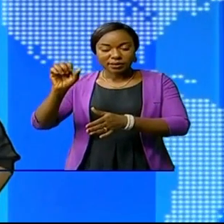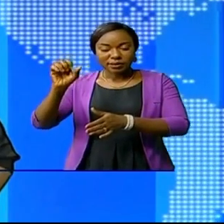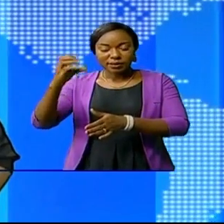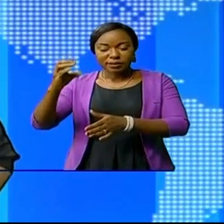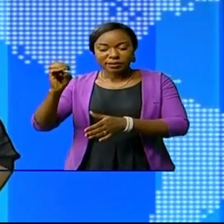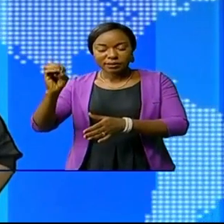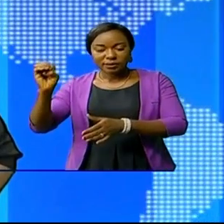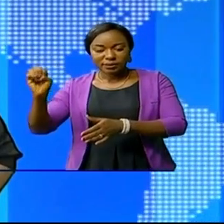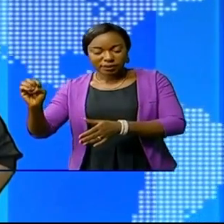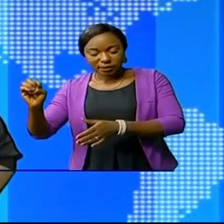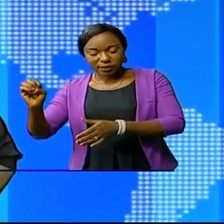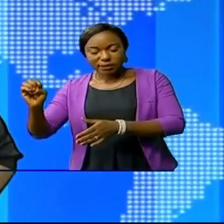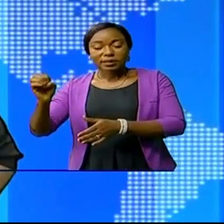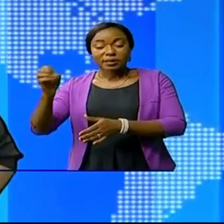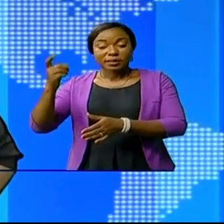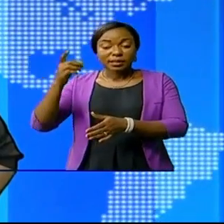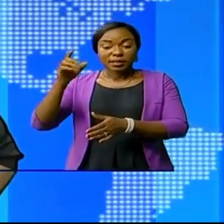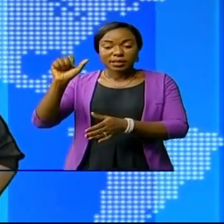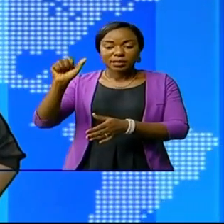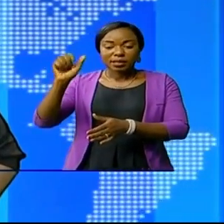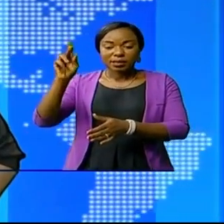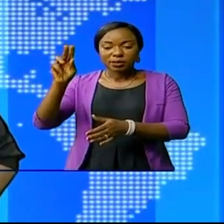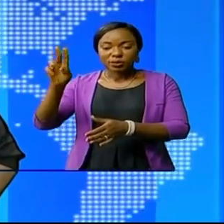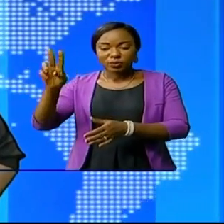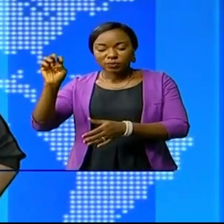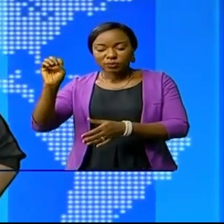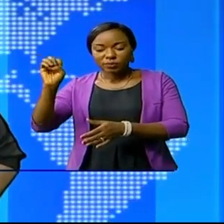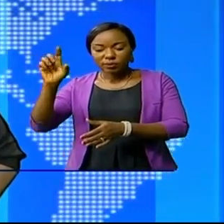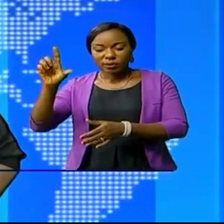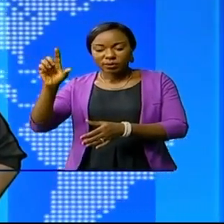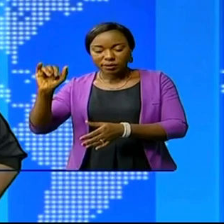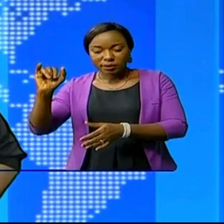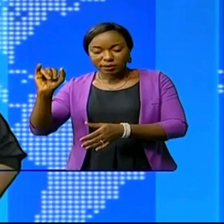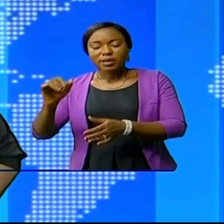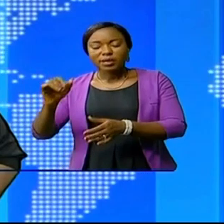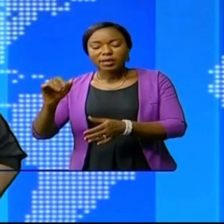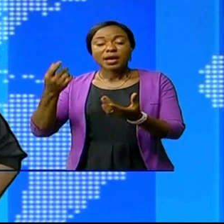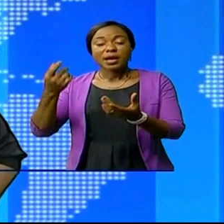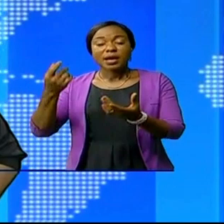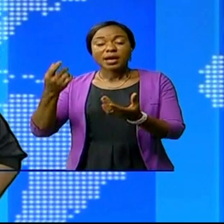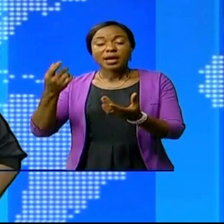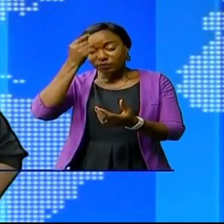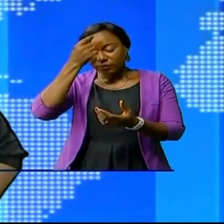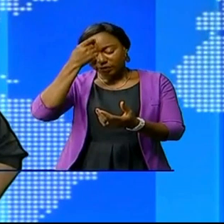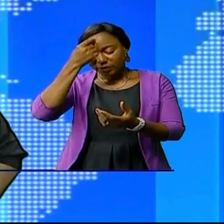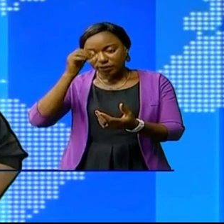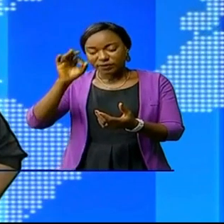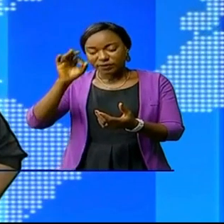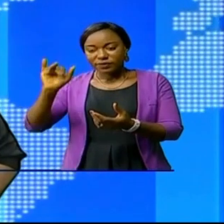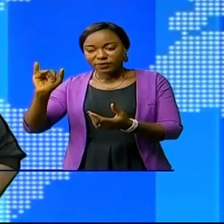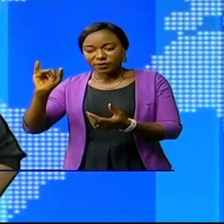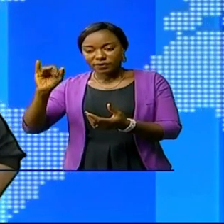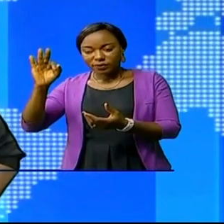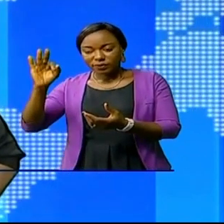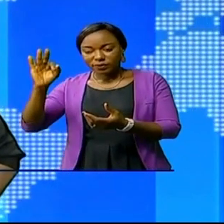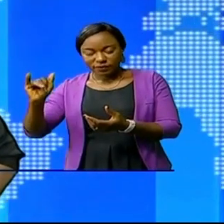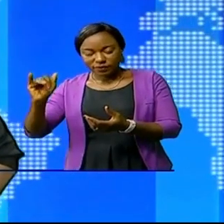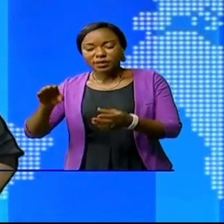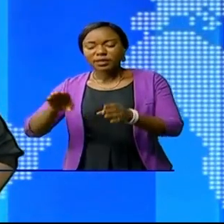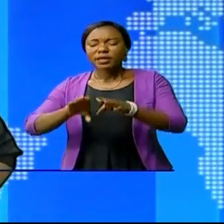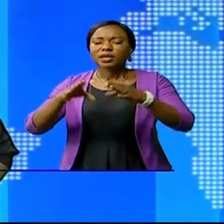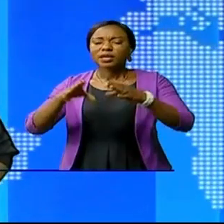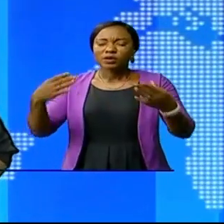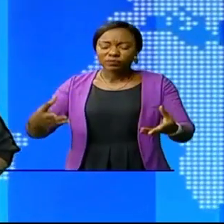Manika, est en train d'être asphaltée. C'est le gouverneur Fifi Masuka qui a donné le coup d'envoi